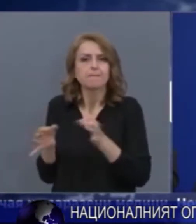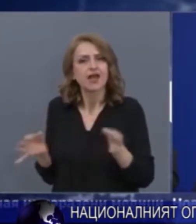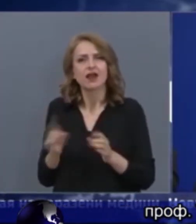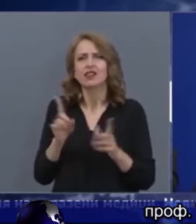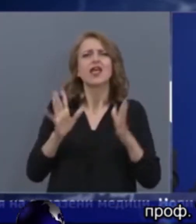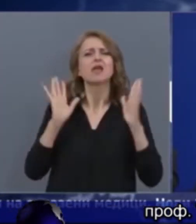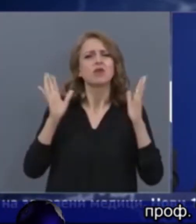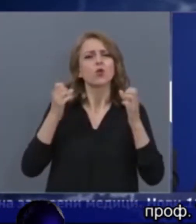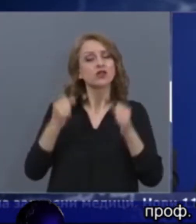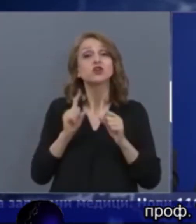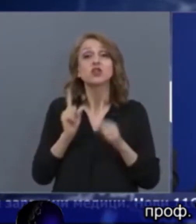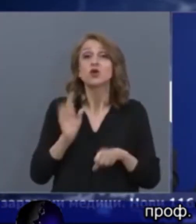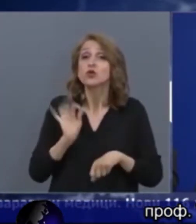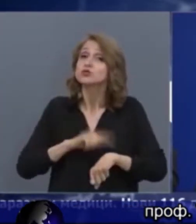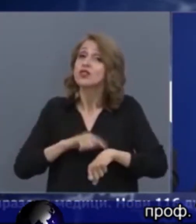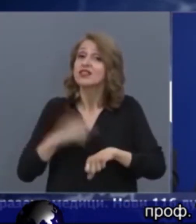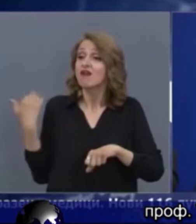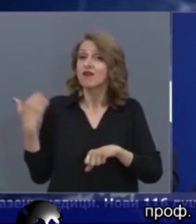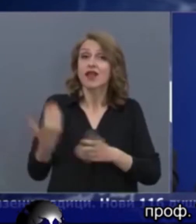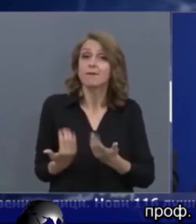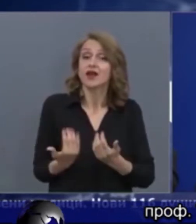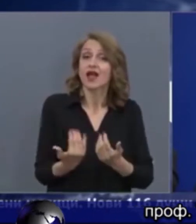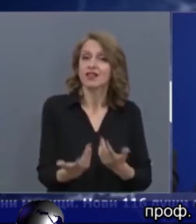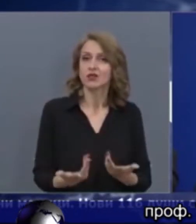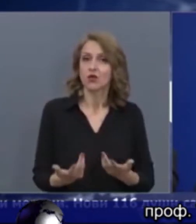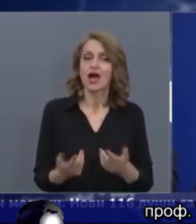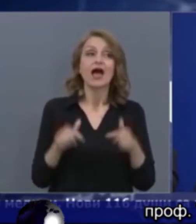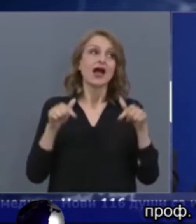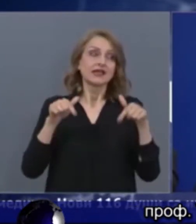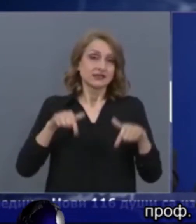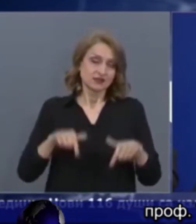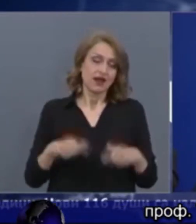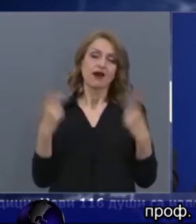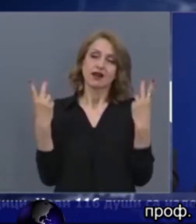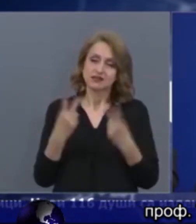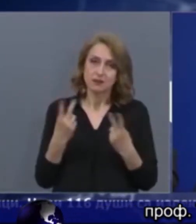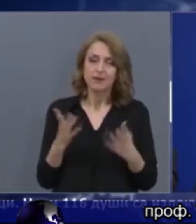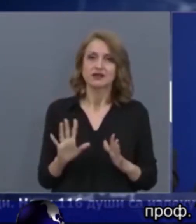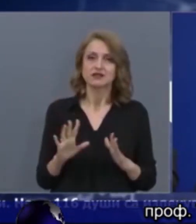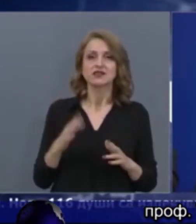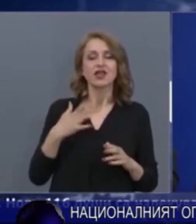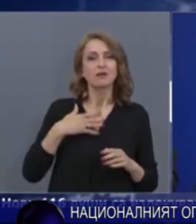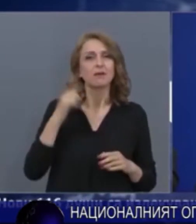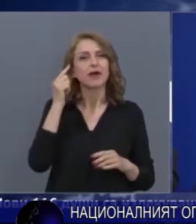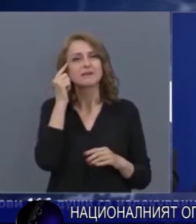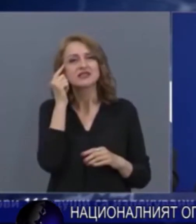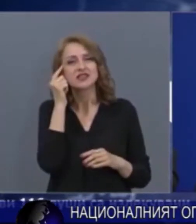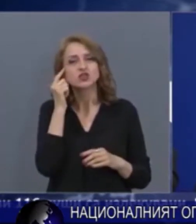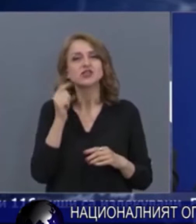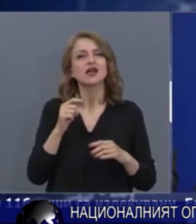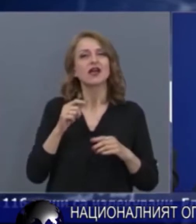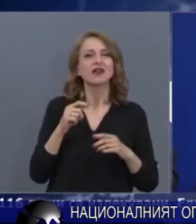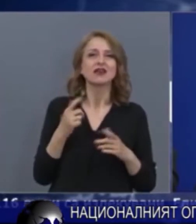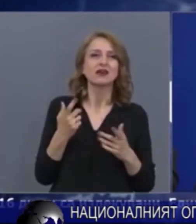казват някои колеги, трябва да се лекуват психическите поражения, грабно в тези, които не си